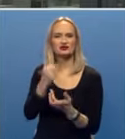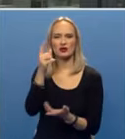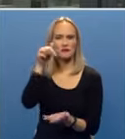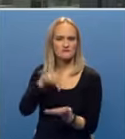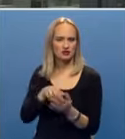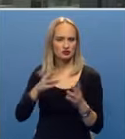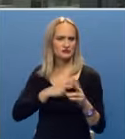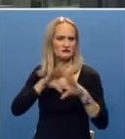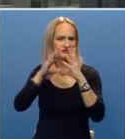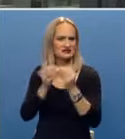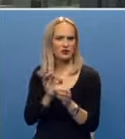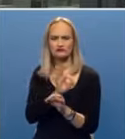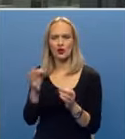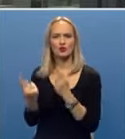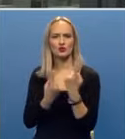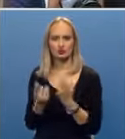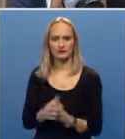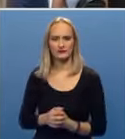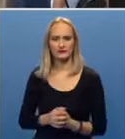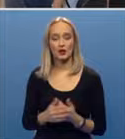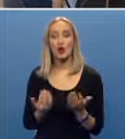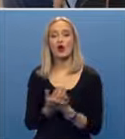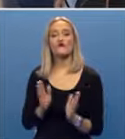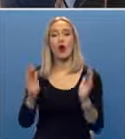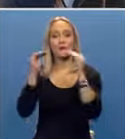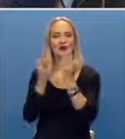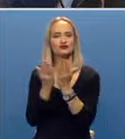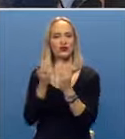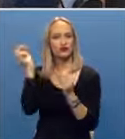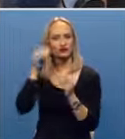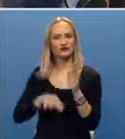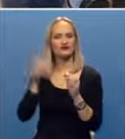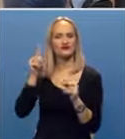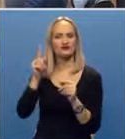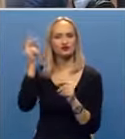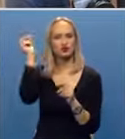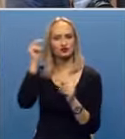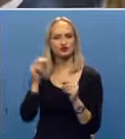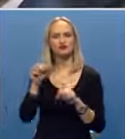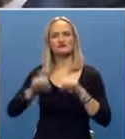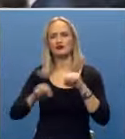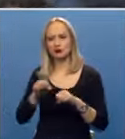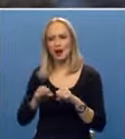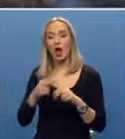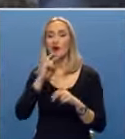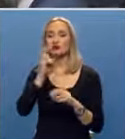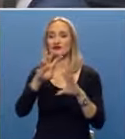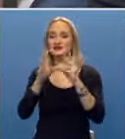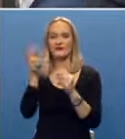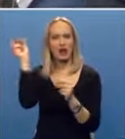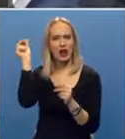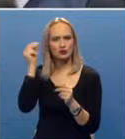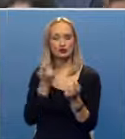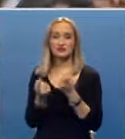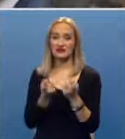mjestu i imamo fenomenalne uslove. U novom objektu školova će se visokostručni kadar sposoban da odgovori svim naučnim